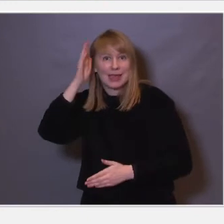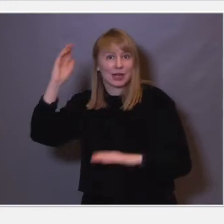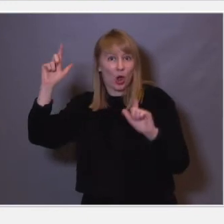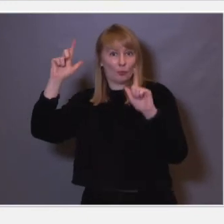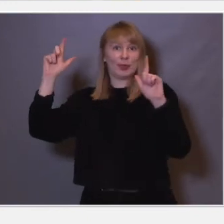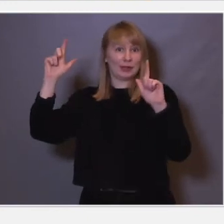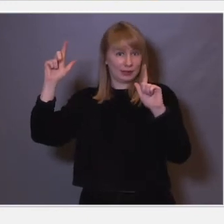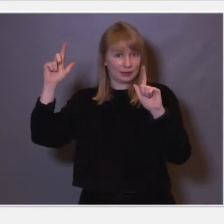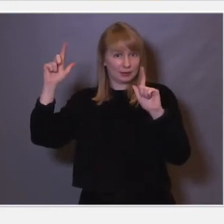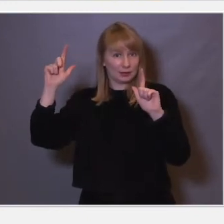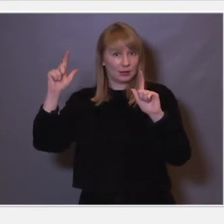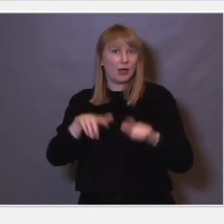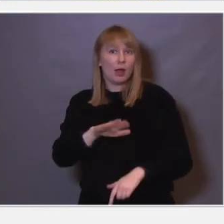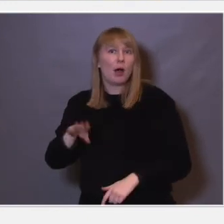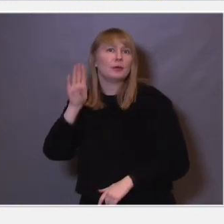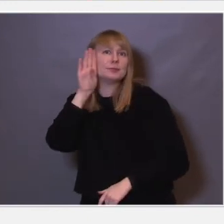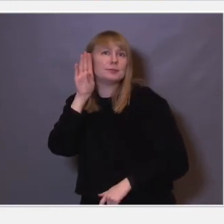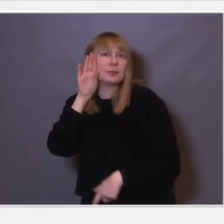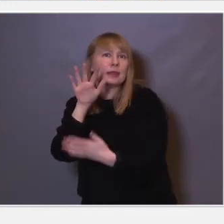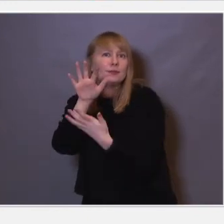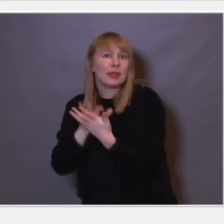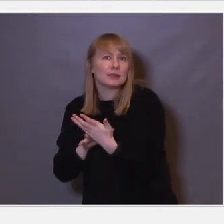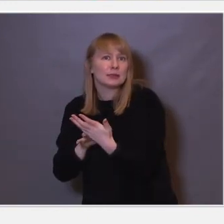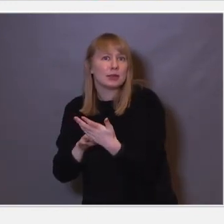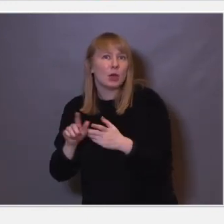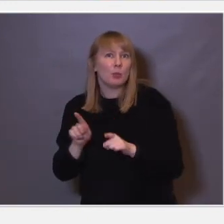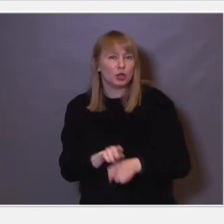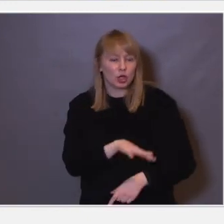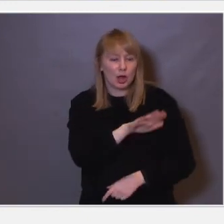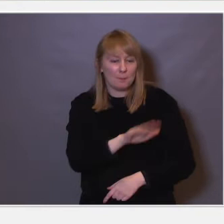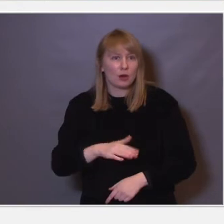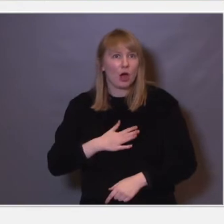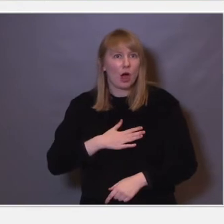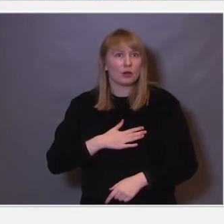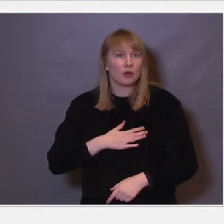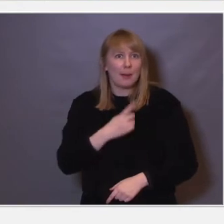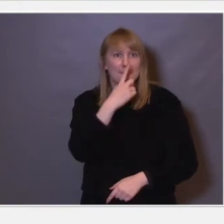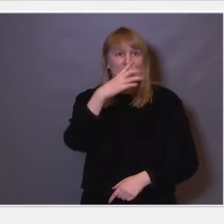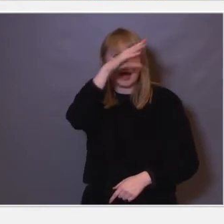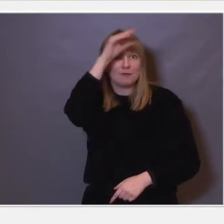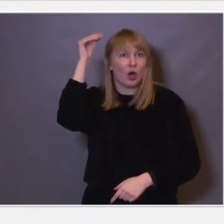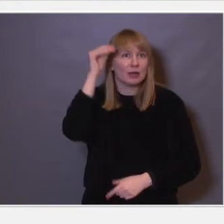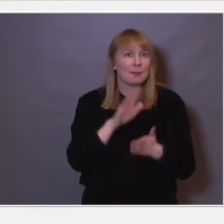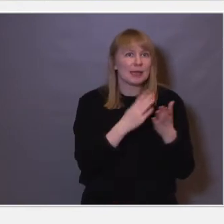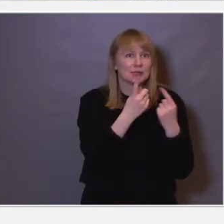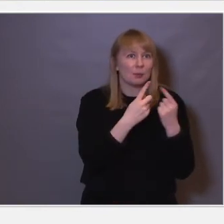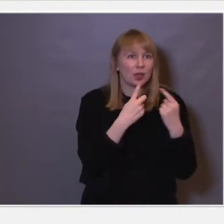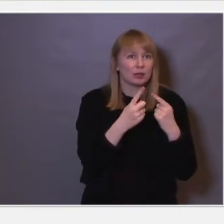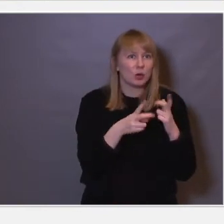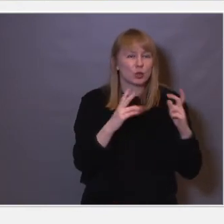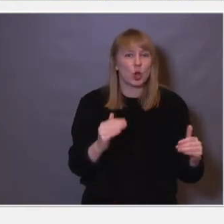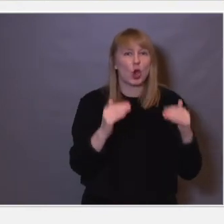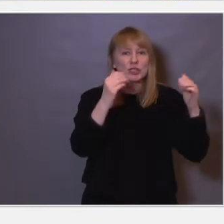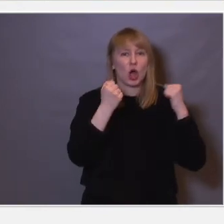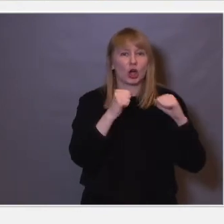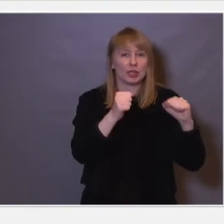så så man at når de lyttet til tekst, så hadde de barna som da hadde mest erfaring med samtaler, de hadde også høyest